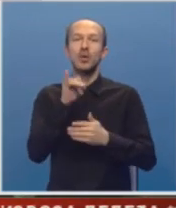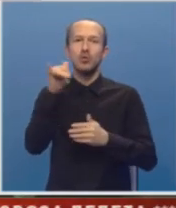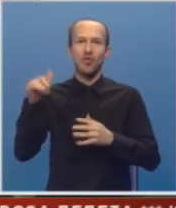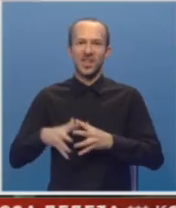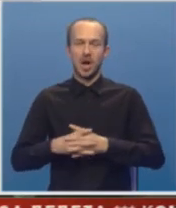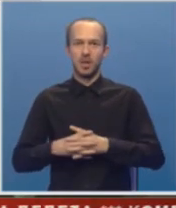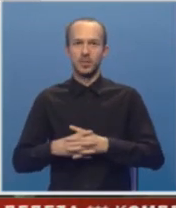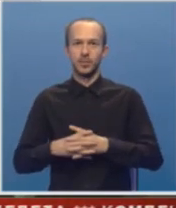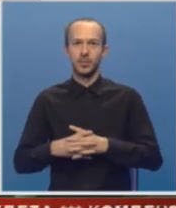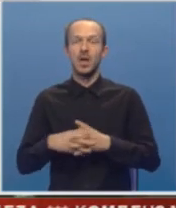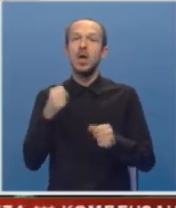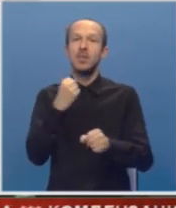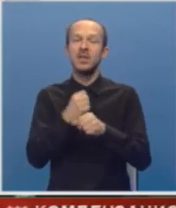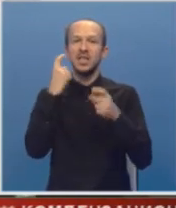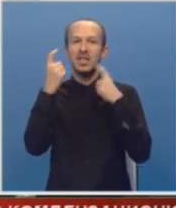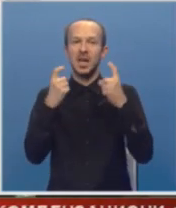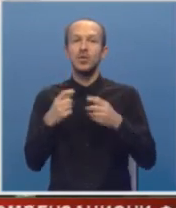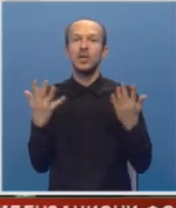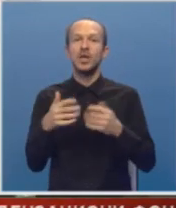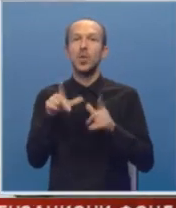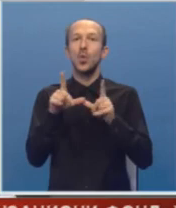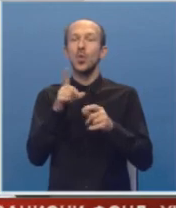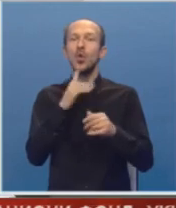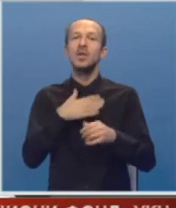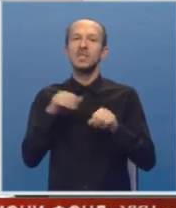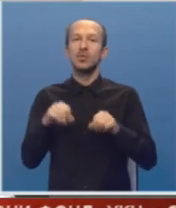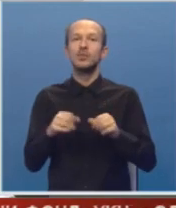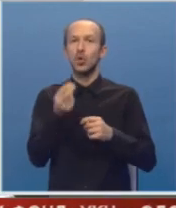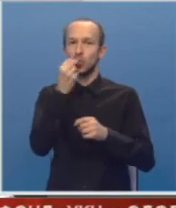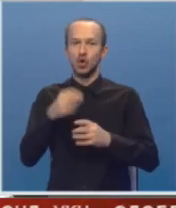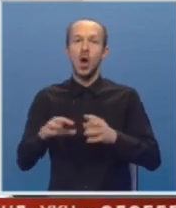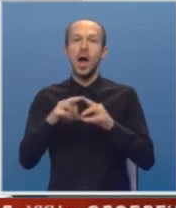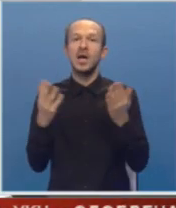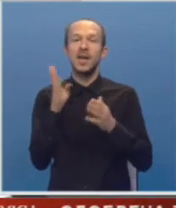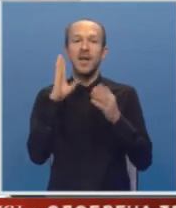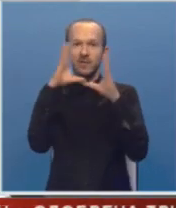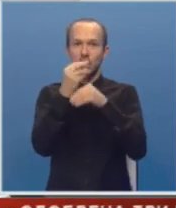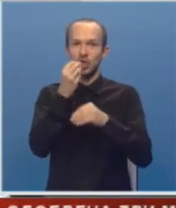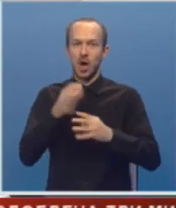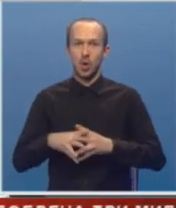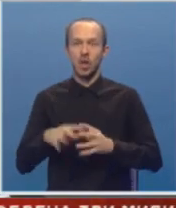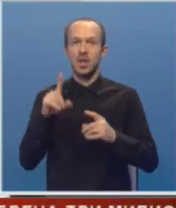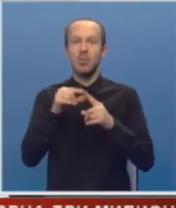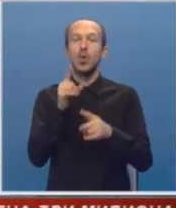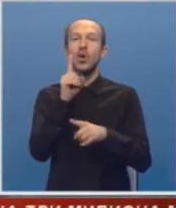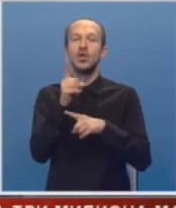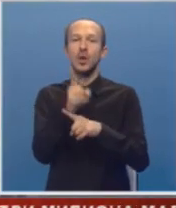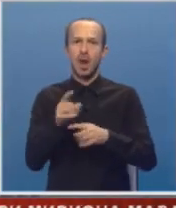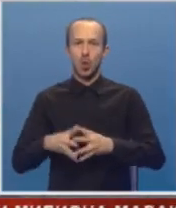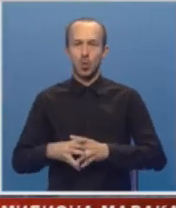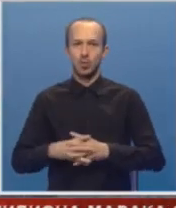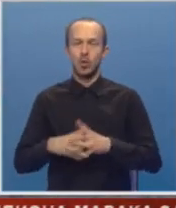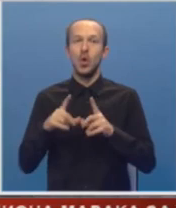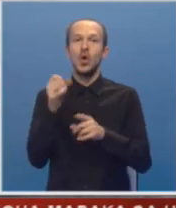putovanja. Bavili se dilemom gdje je i u kom svojstvu uručao, a gdje je večerao, da li po nečijem nalogu.